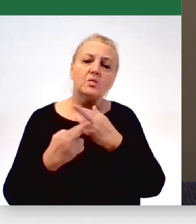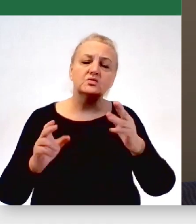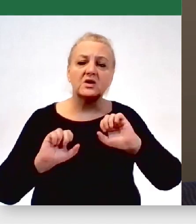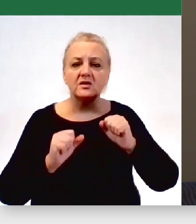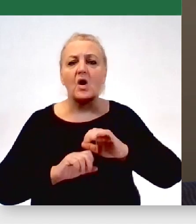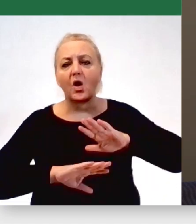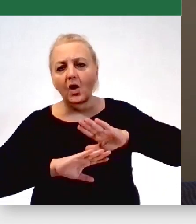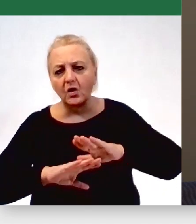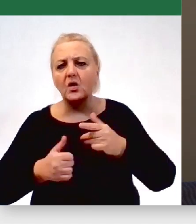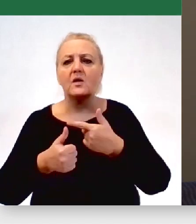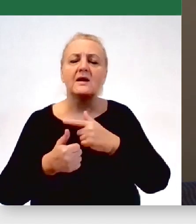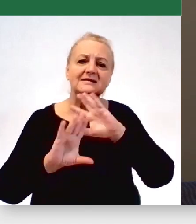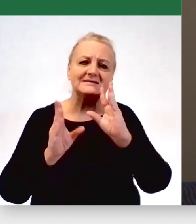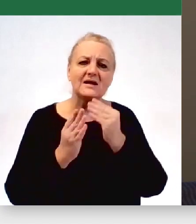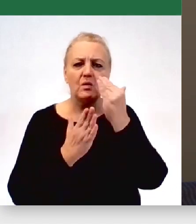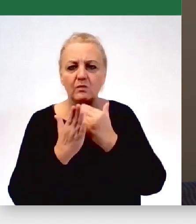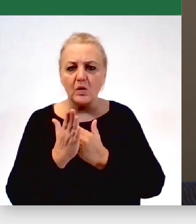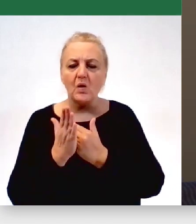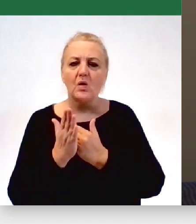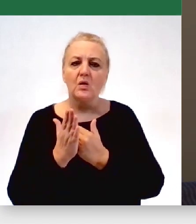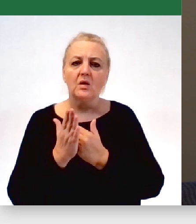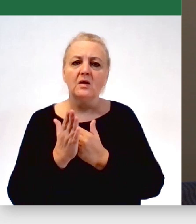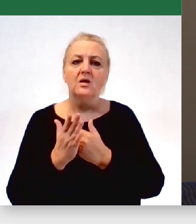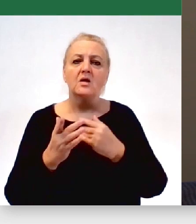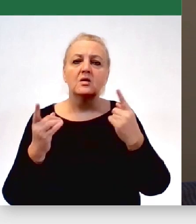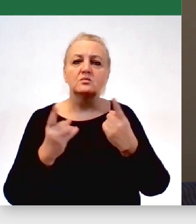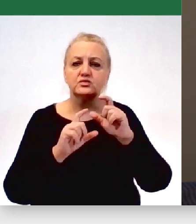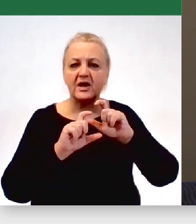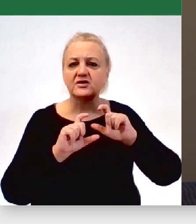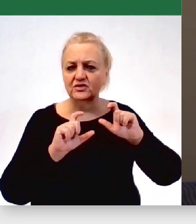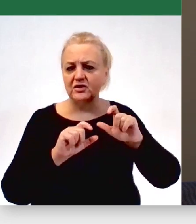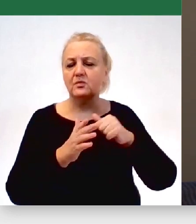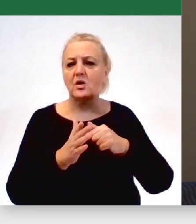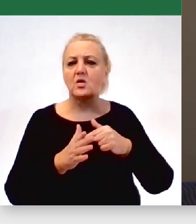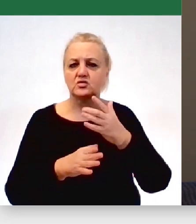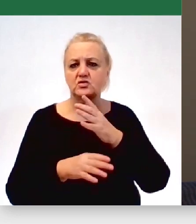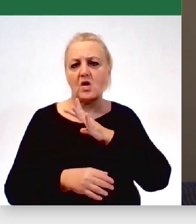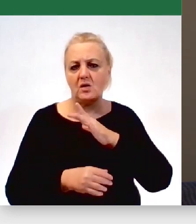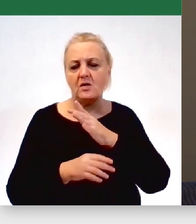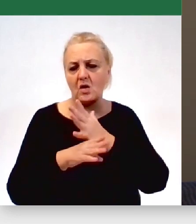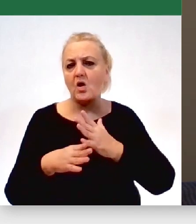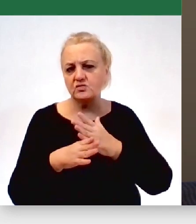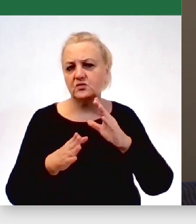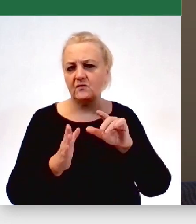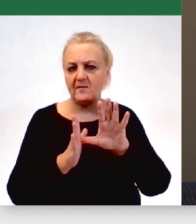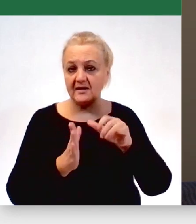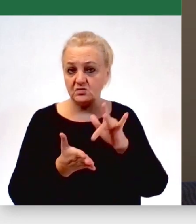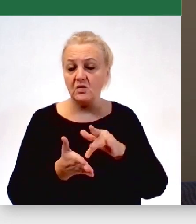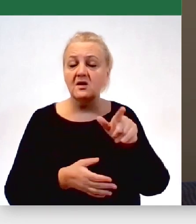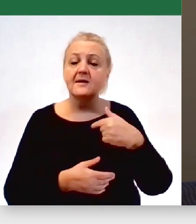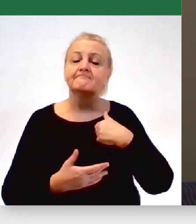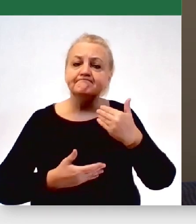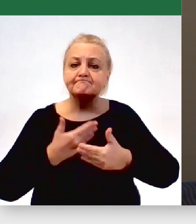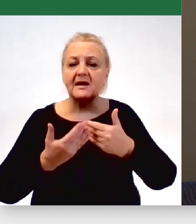osłonowych i całego programu Przedsiębiorczy Ostrów do tego, żeby po prostu przejść jak